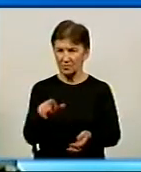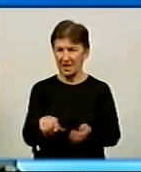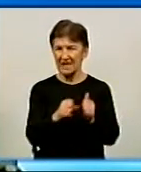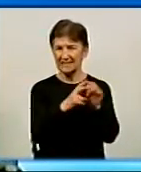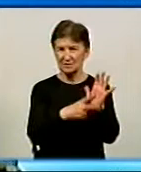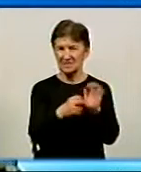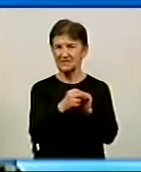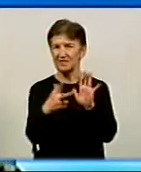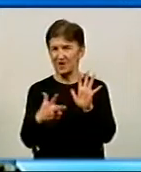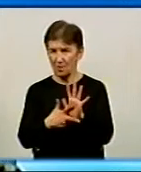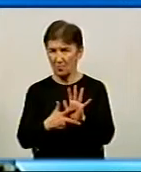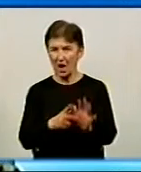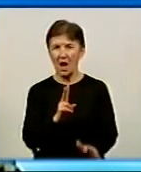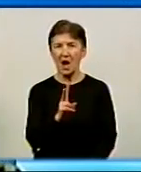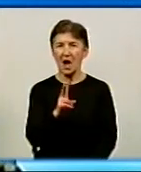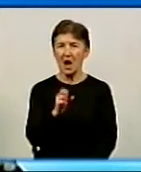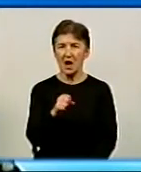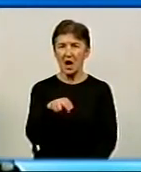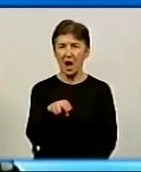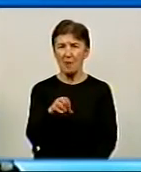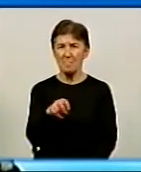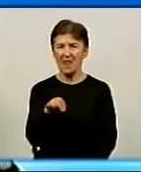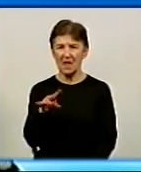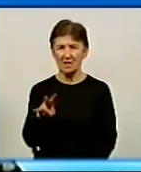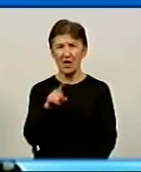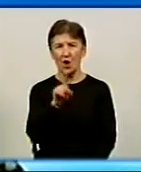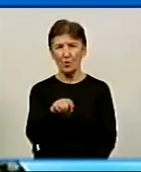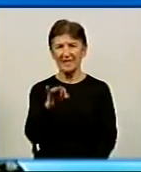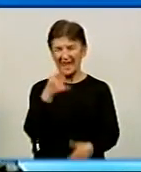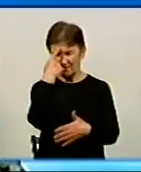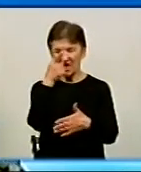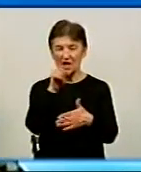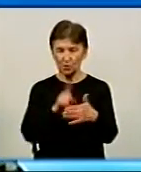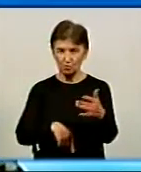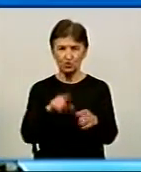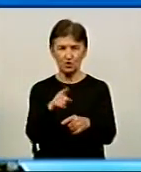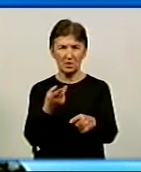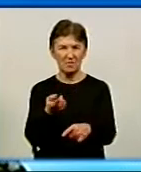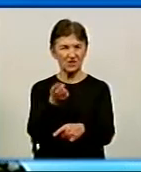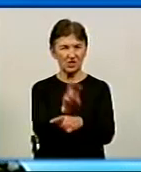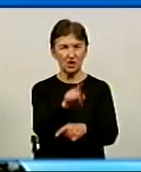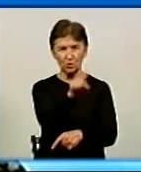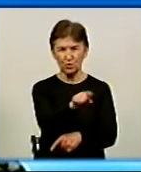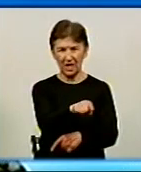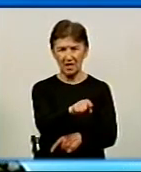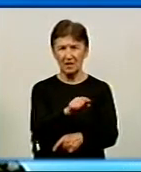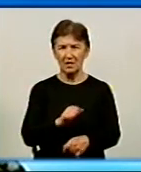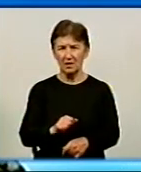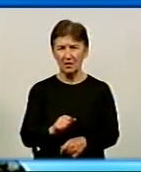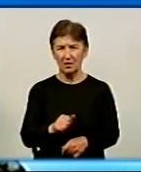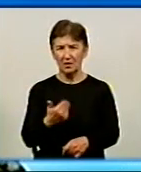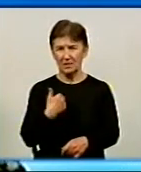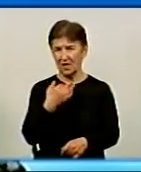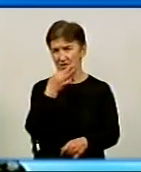і так далі капелан Збройних сил України. Но я і прийшла, віруючи, і туди служити в батальйон. І я